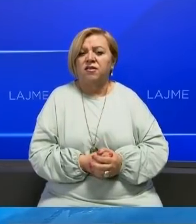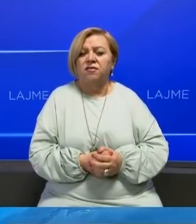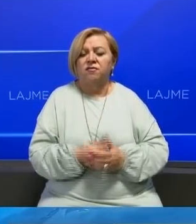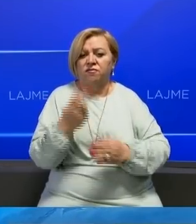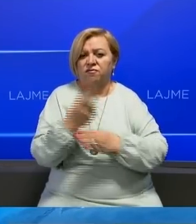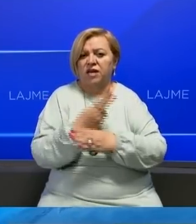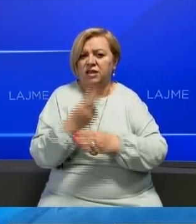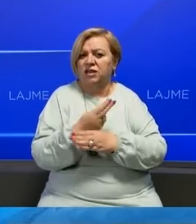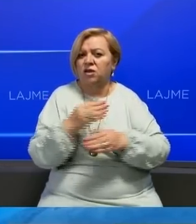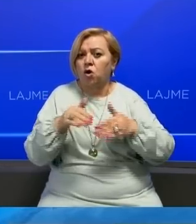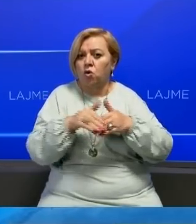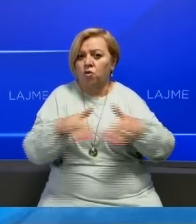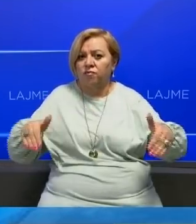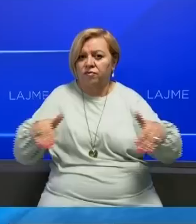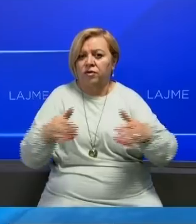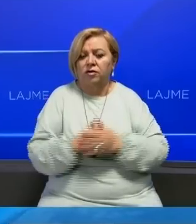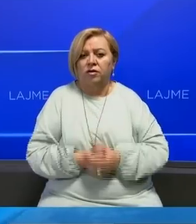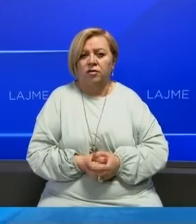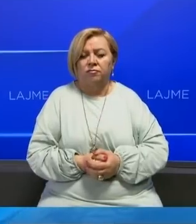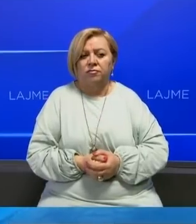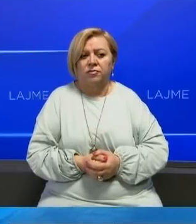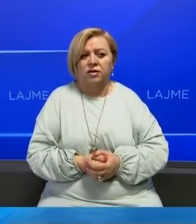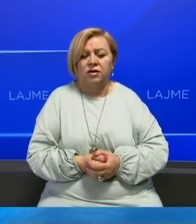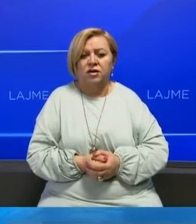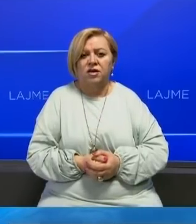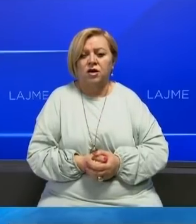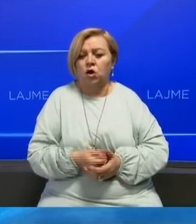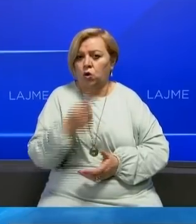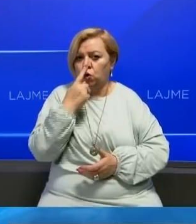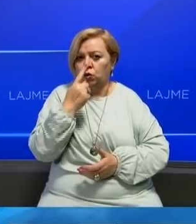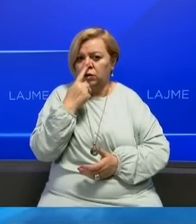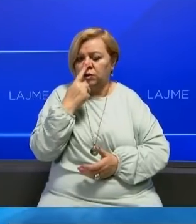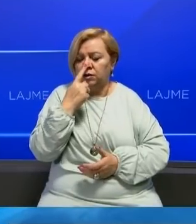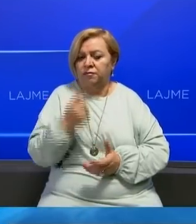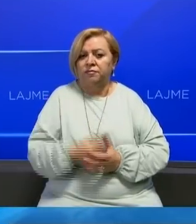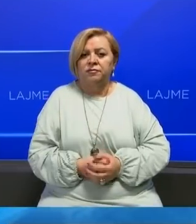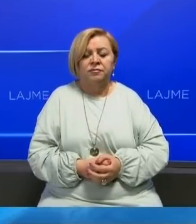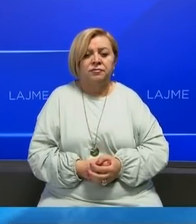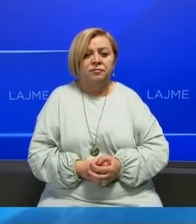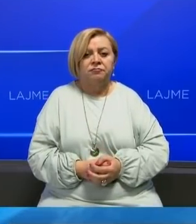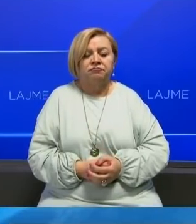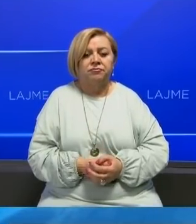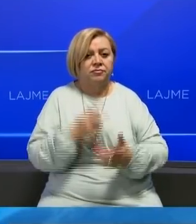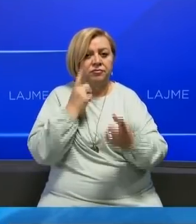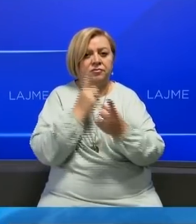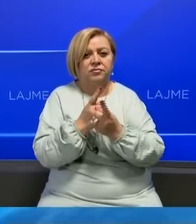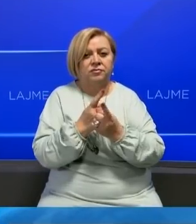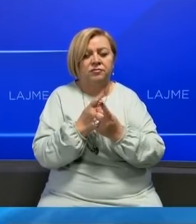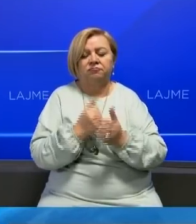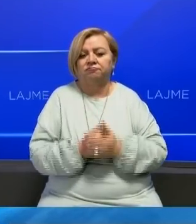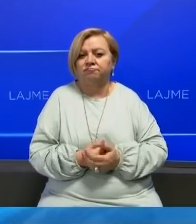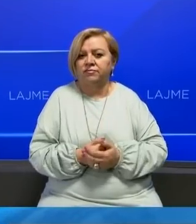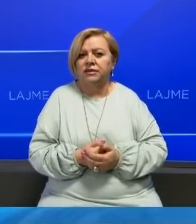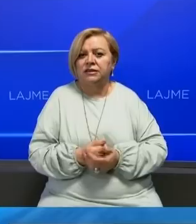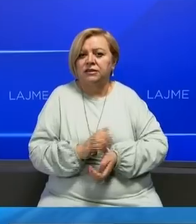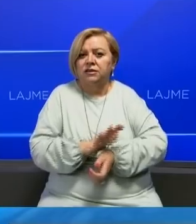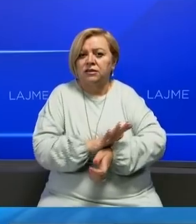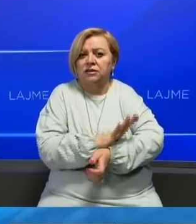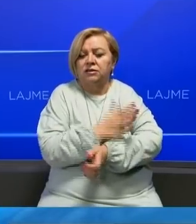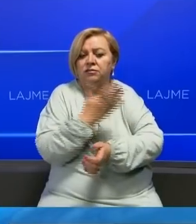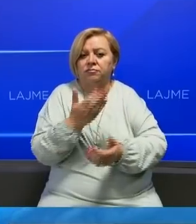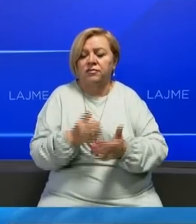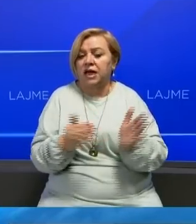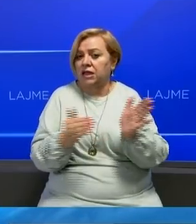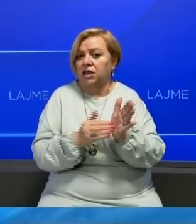rreth kufirit të federatës ruse. është një takimi cili është mjeftit tensionuar dhe nuk dhjetë ende